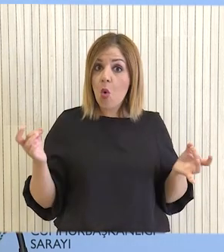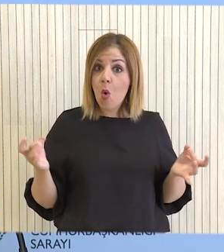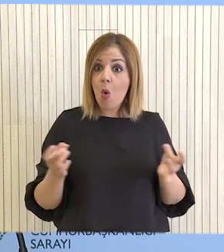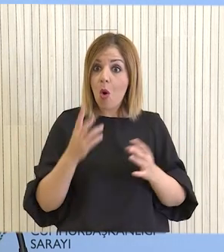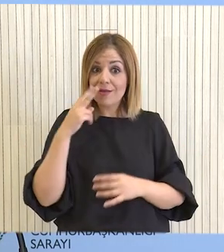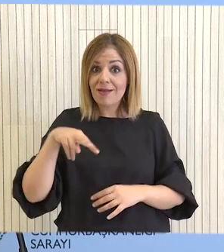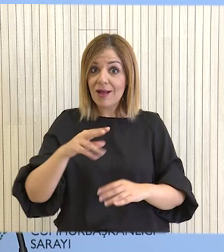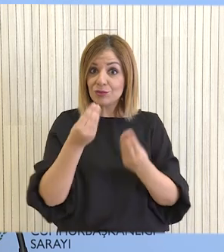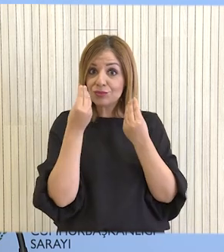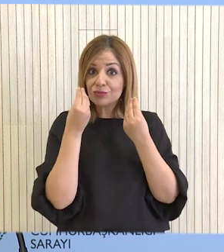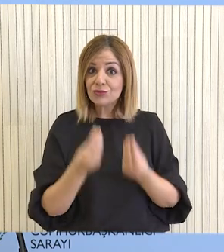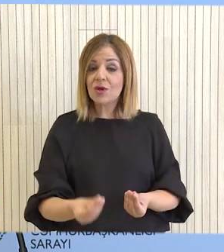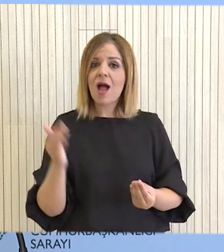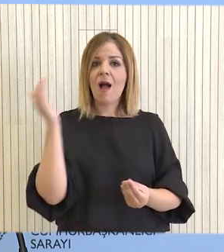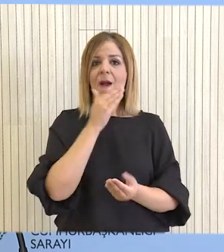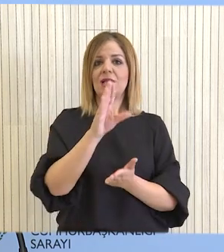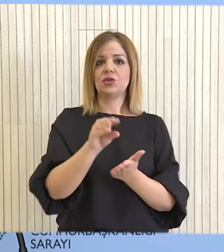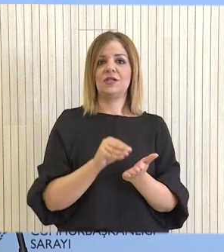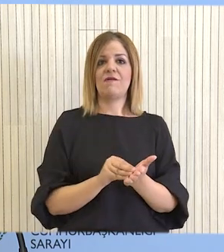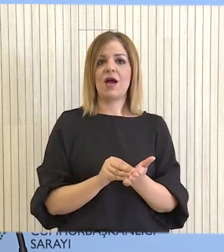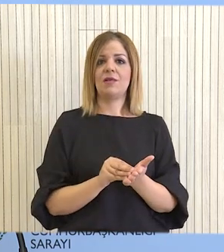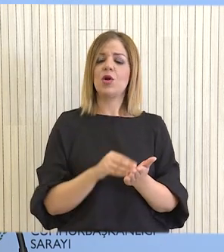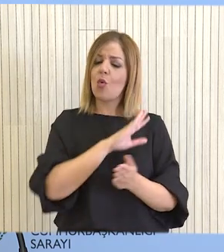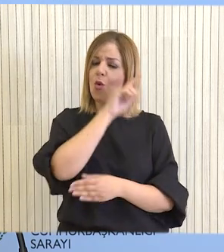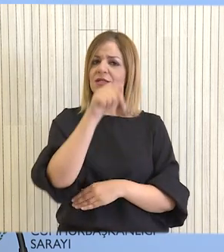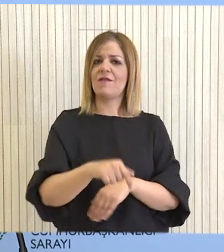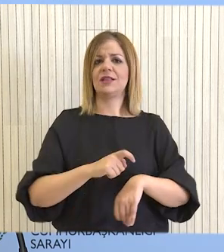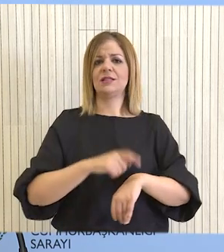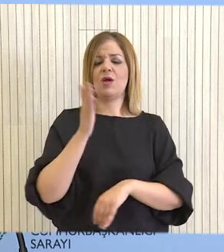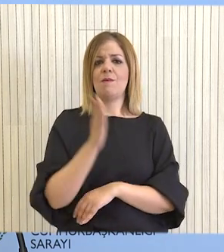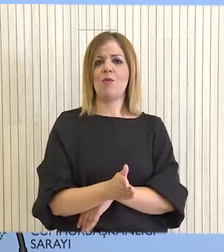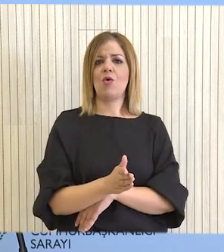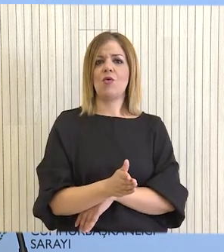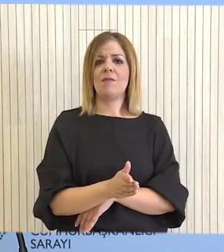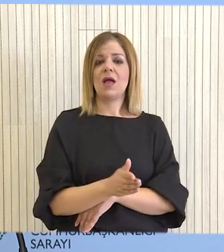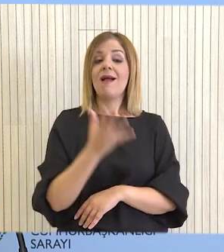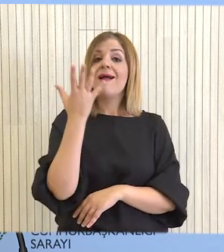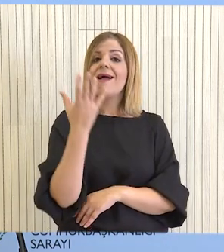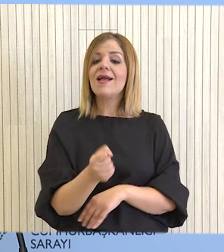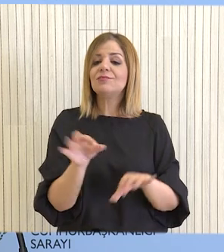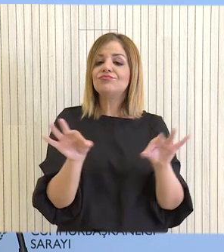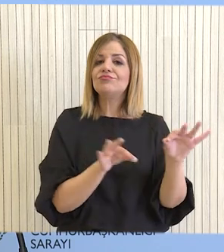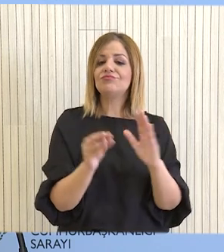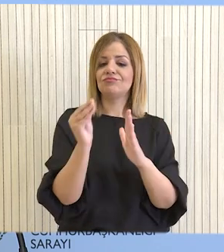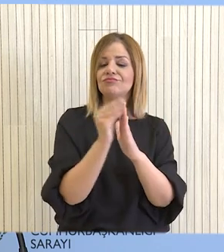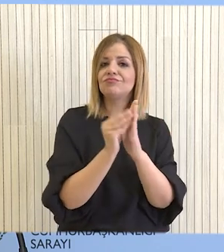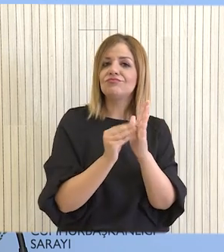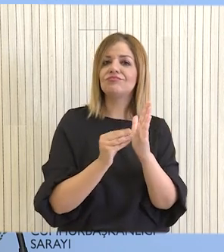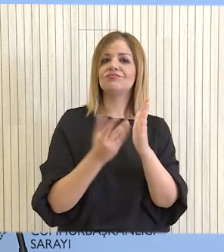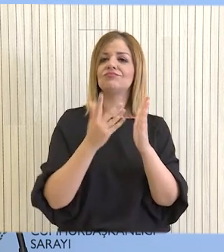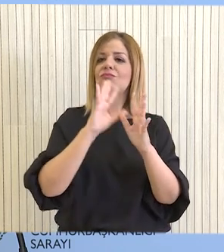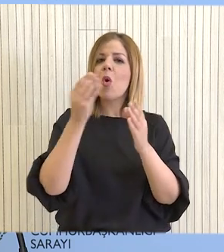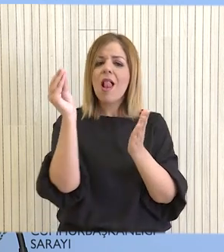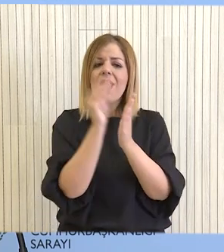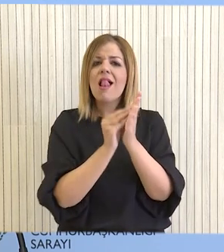συνθήκες το επέτρεπαν θα μπορούσε να τεθεί σε εφαρμογή και αυτό ισχύει και σήμερα έχει αναπτυχθεί ένας τέτοιος σχεδιασμός λαμβάνοντας υπόψη όλα τα